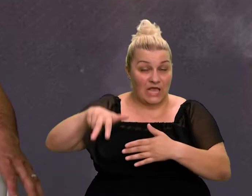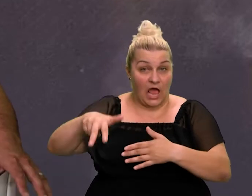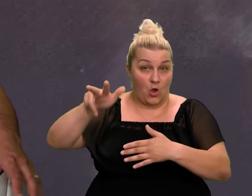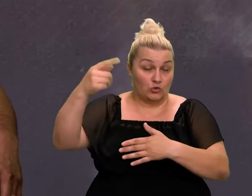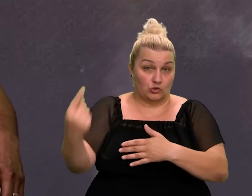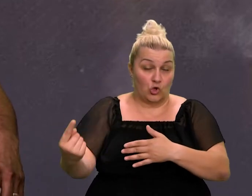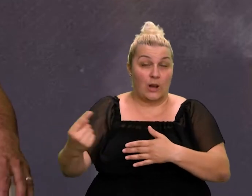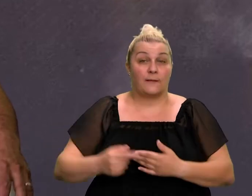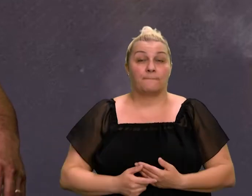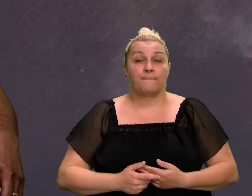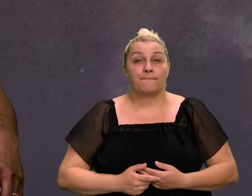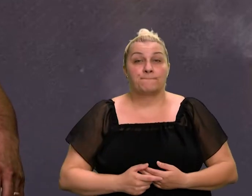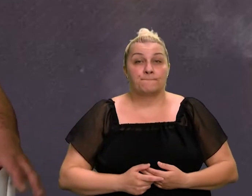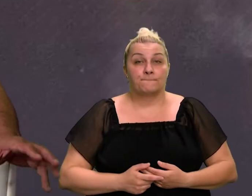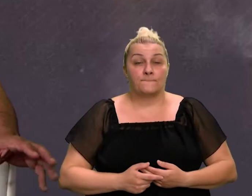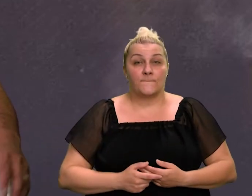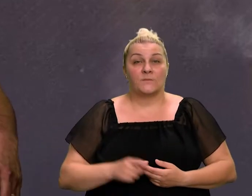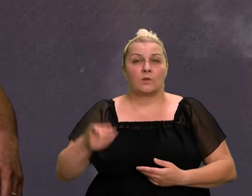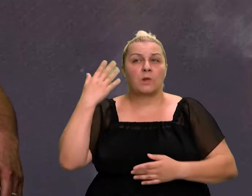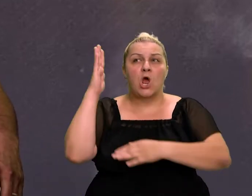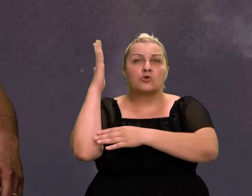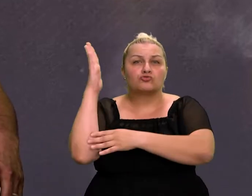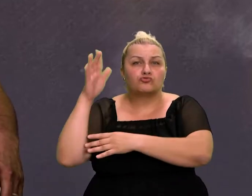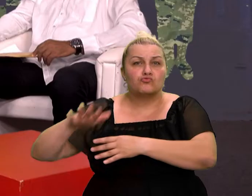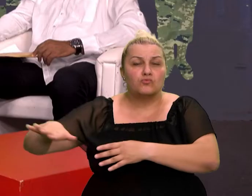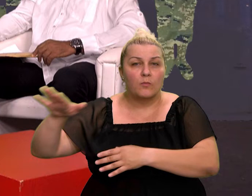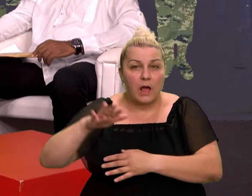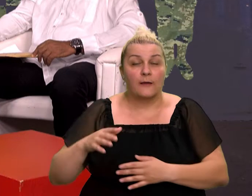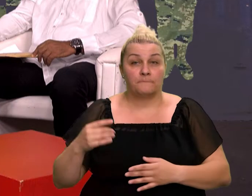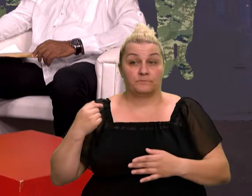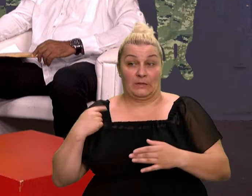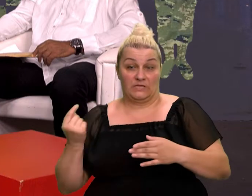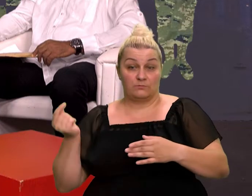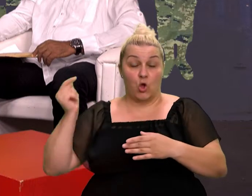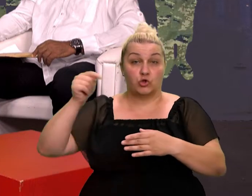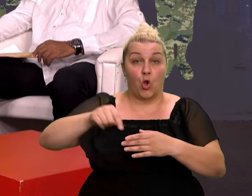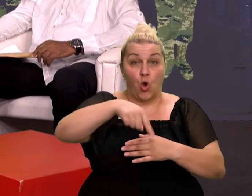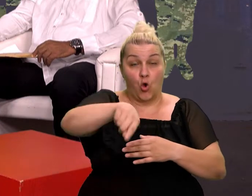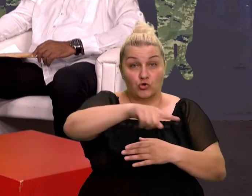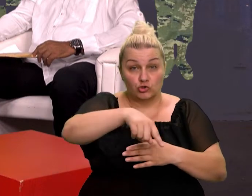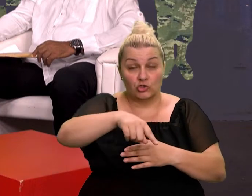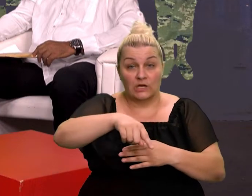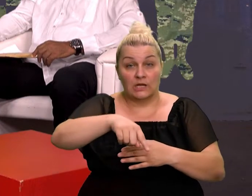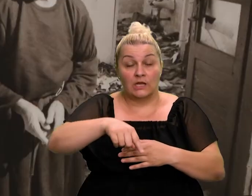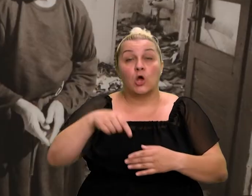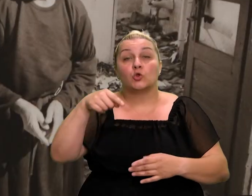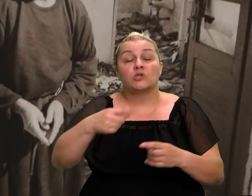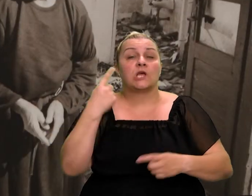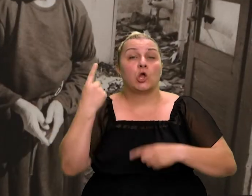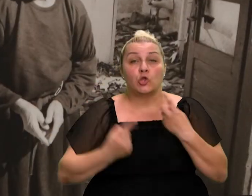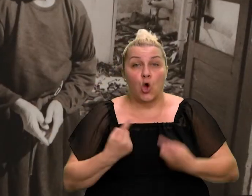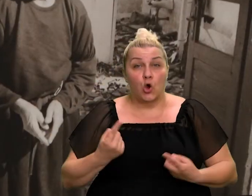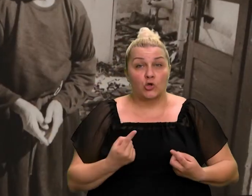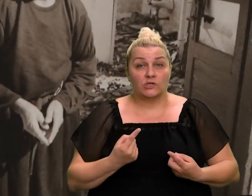ostali tamo gdje smo se mi stacionirali u jednoj šumi i mi smo došli do njih i u tom momentu se